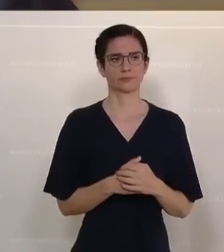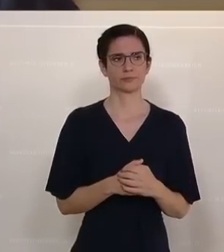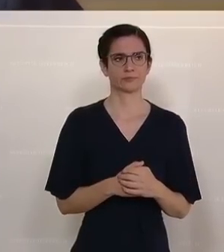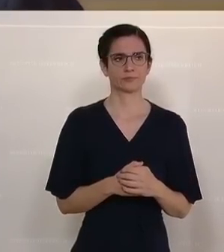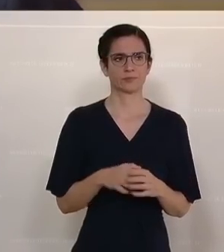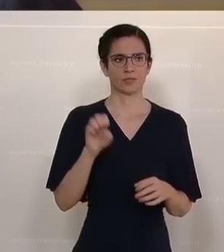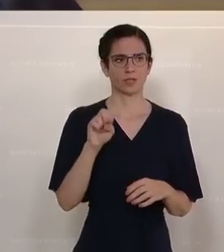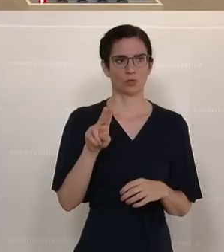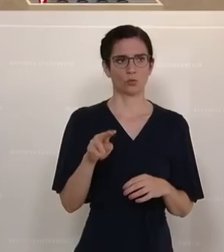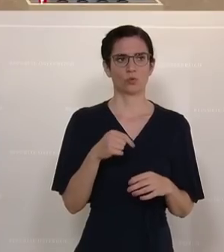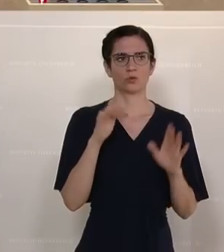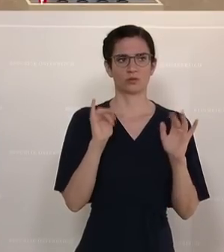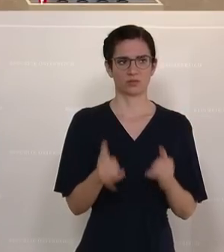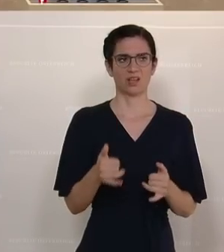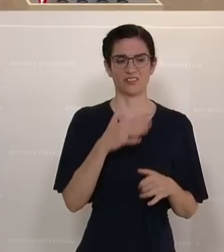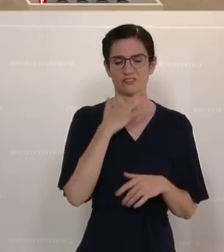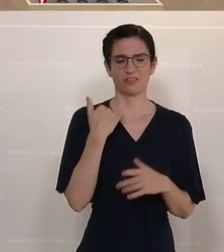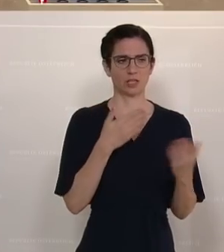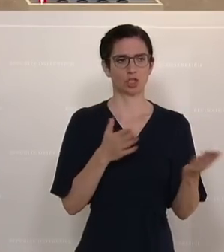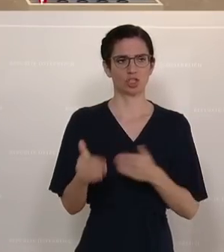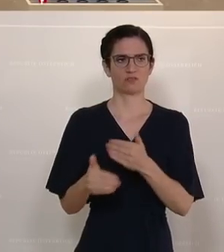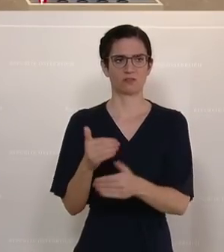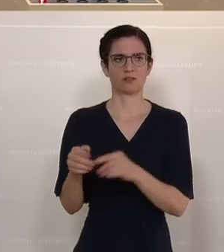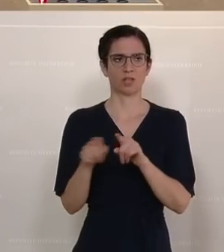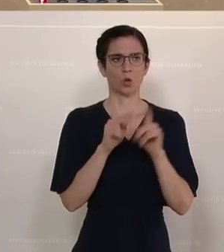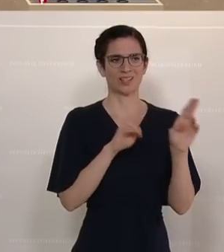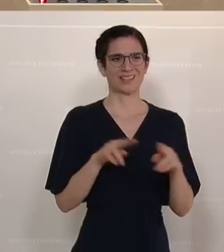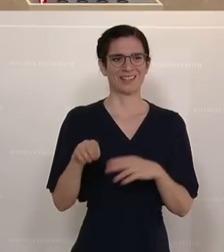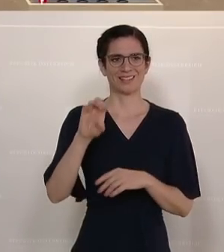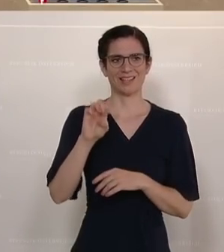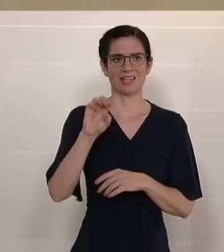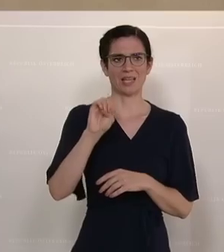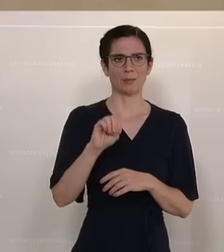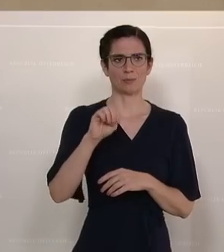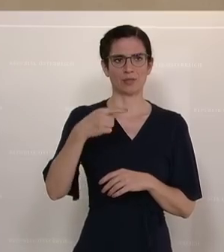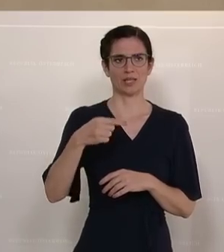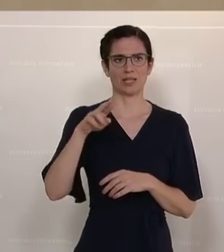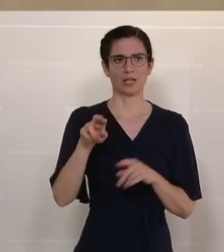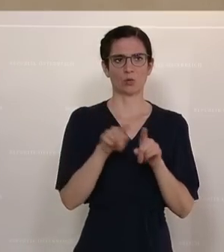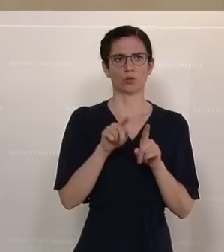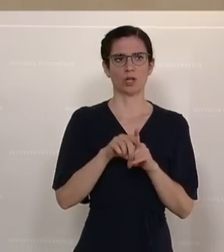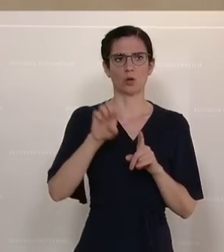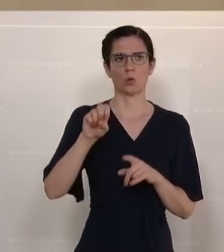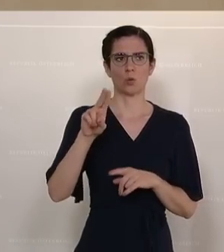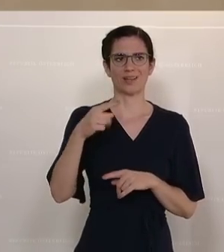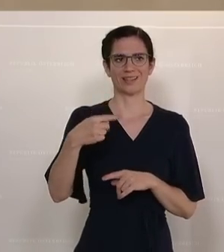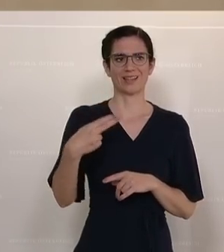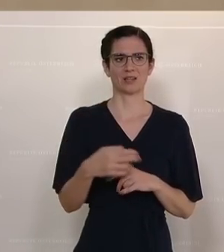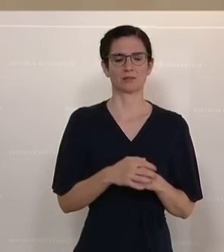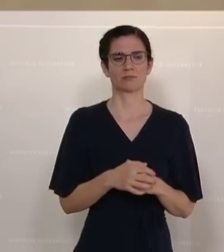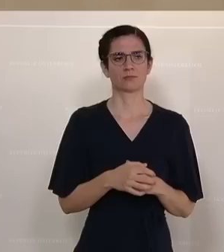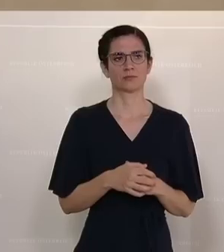zur EU, ja, da liegt vieles im Argen, auch bei der Gerichtsbarkeit von EGMR und EuGH. Aber da geht es halt darum,